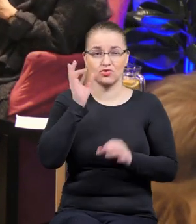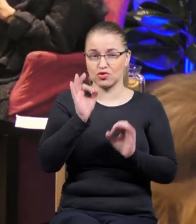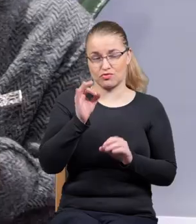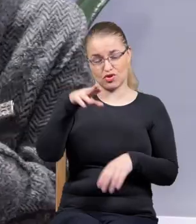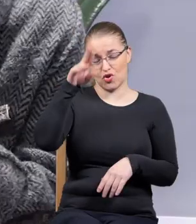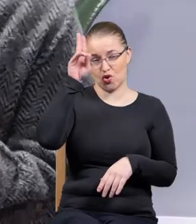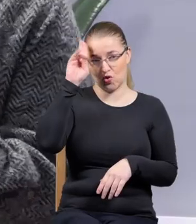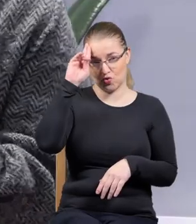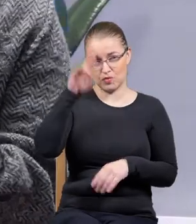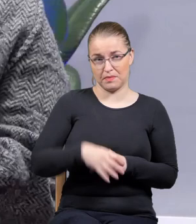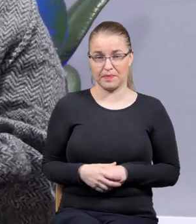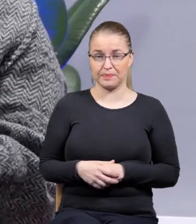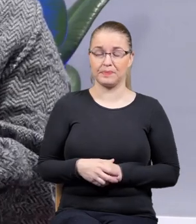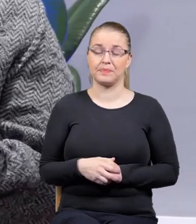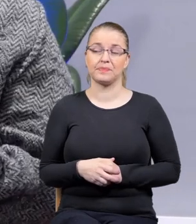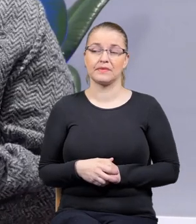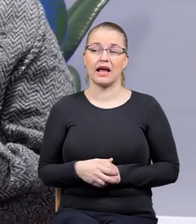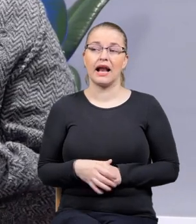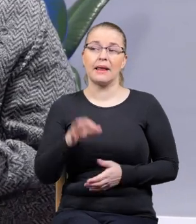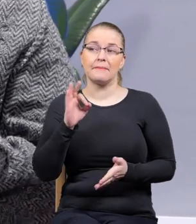strony masz pewnie coś takiego, że jak